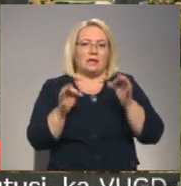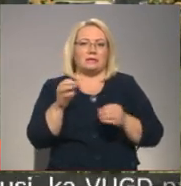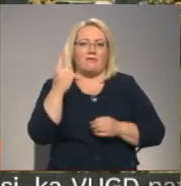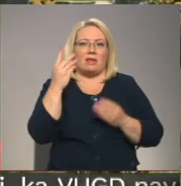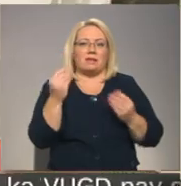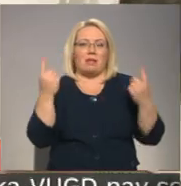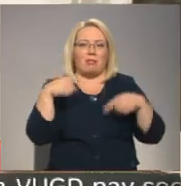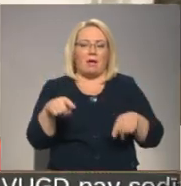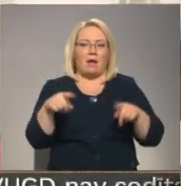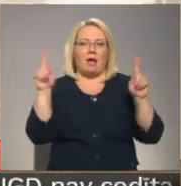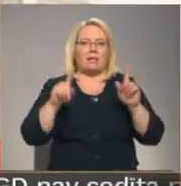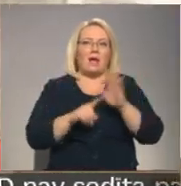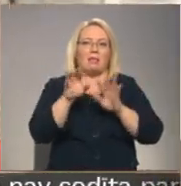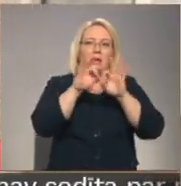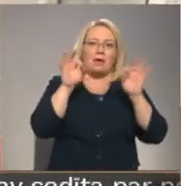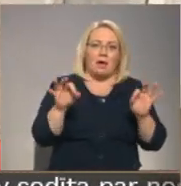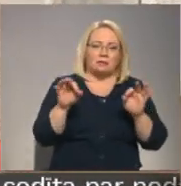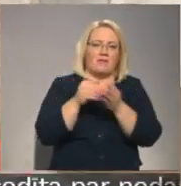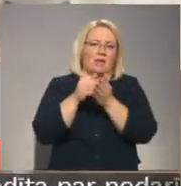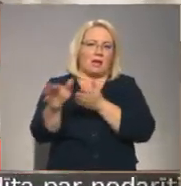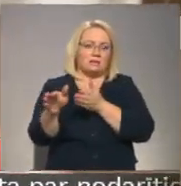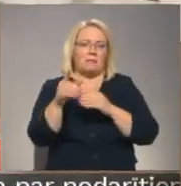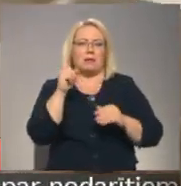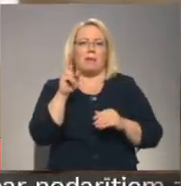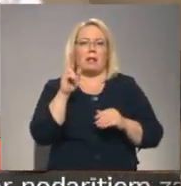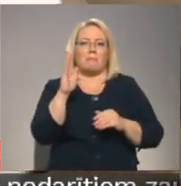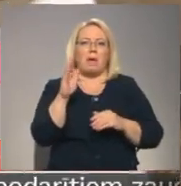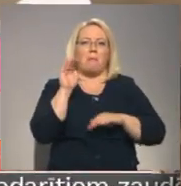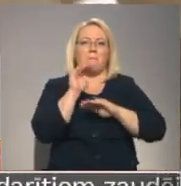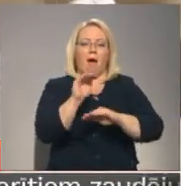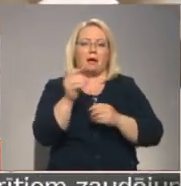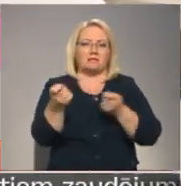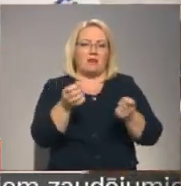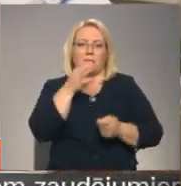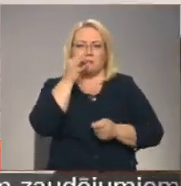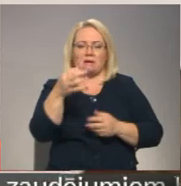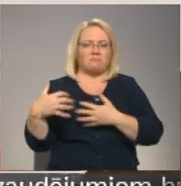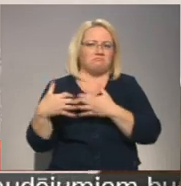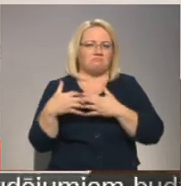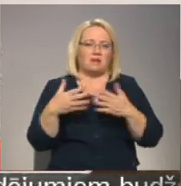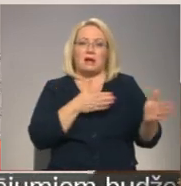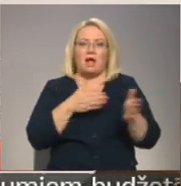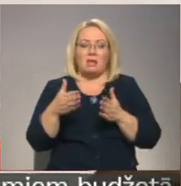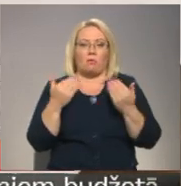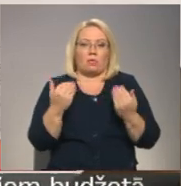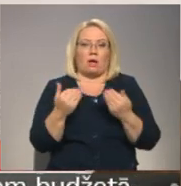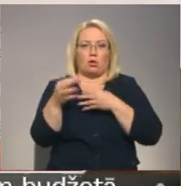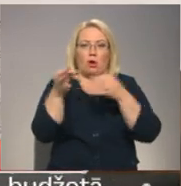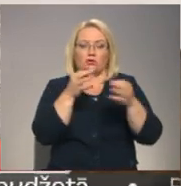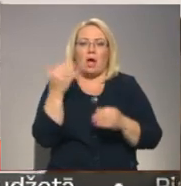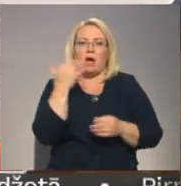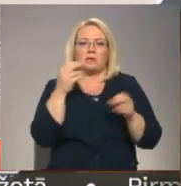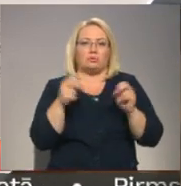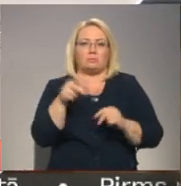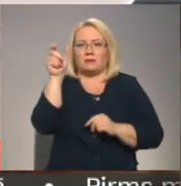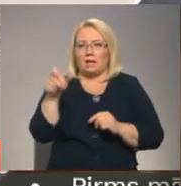jau rīt lieta ir jāierosina vai jāatsaka. Tikmēr PNB bankas vadība norāda, ka ir gatava cīnīties un pašlaik konsultējoties ar ārvalstu